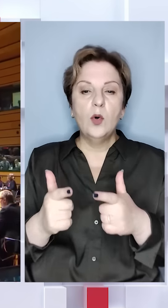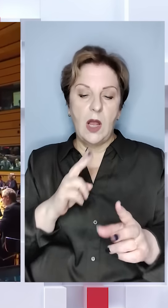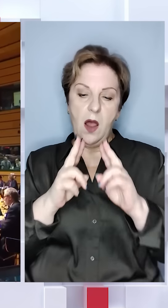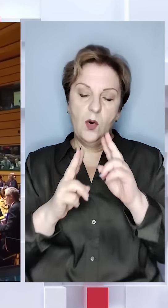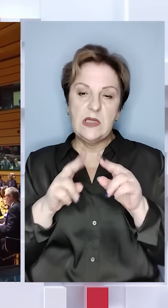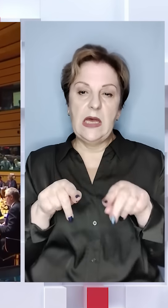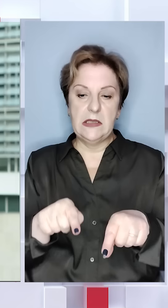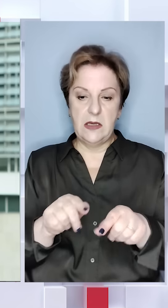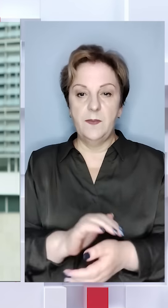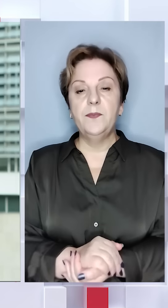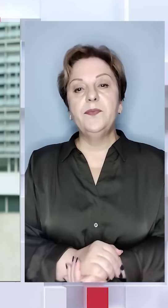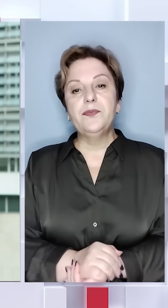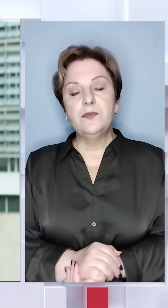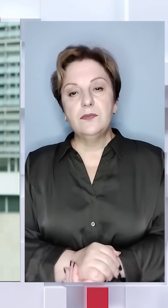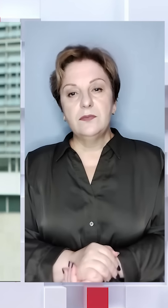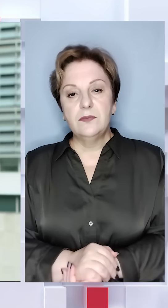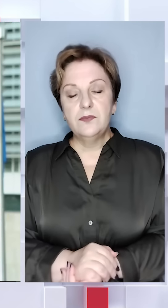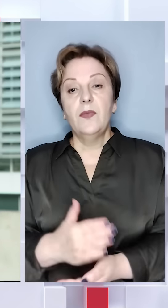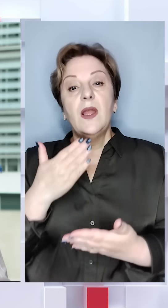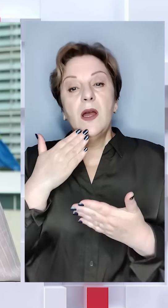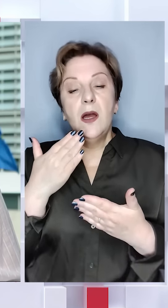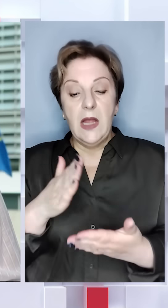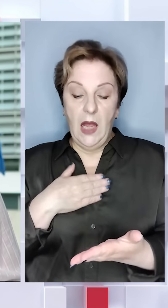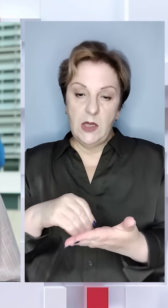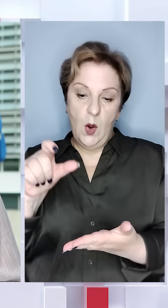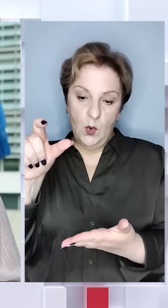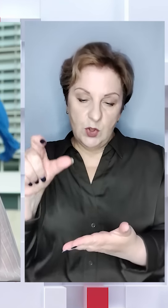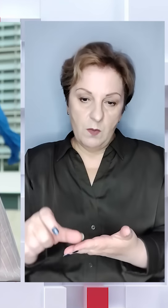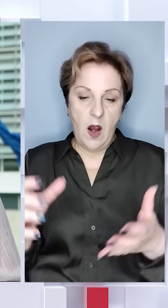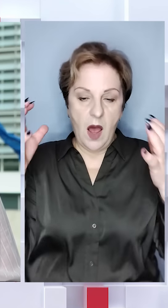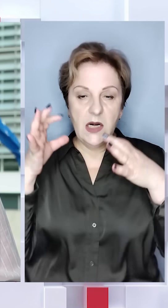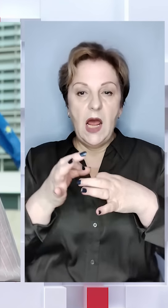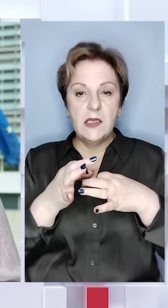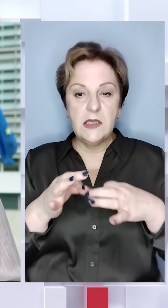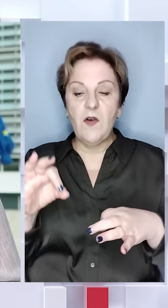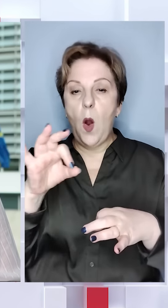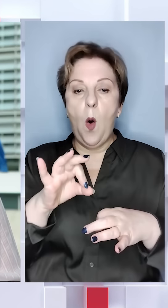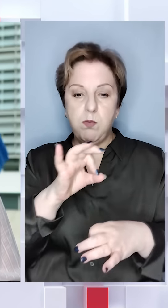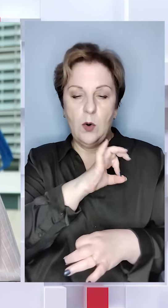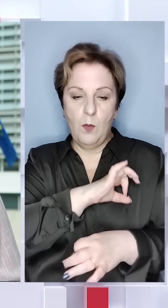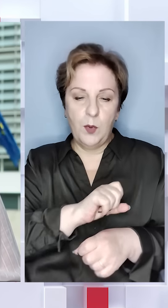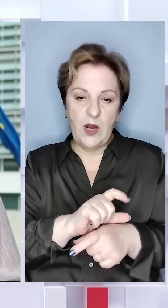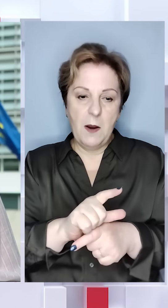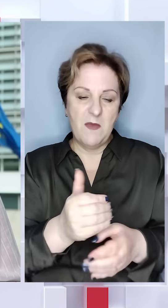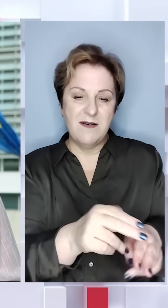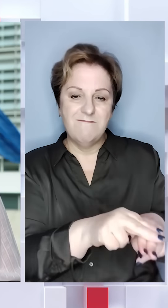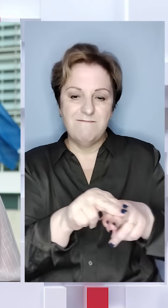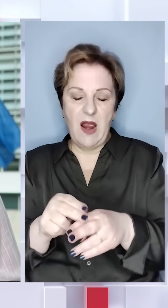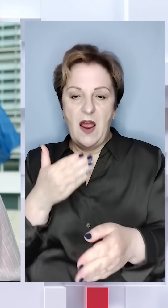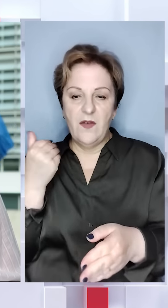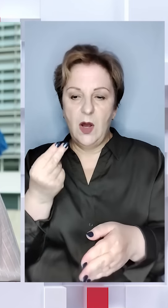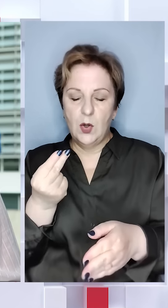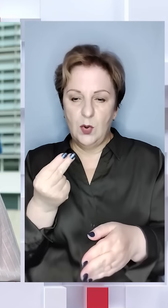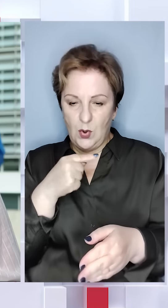оскаржити це. Святи. Дякую тобі, кореспондентка Радіо Свобода Зоряна Степаненко. Про прибуток від російських